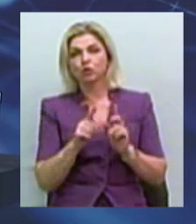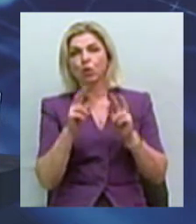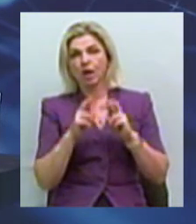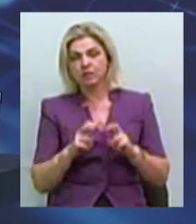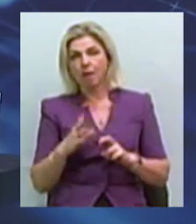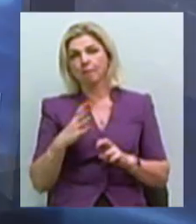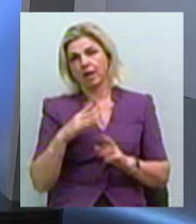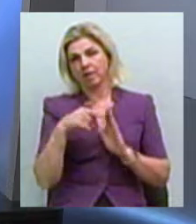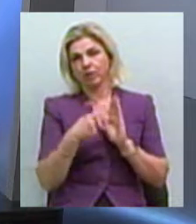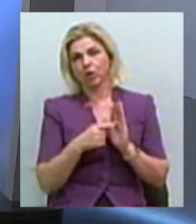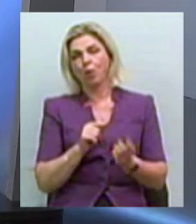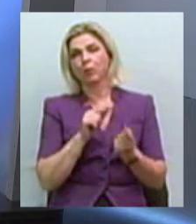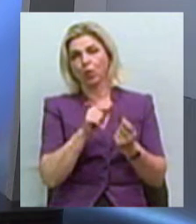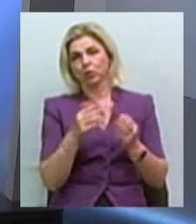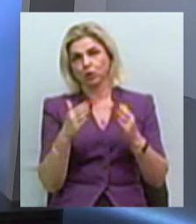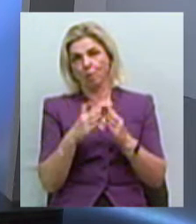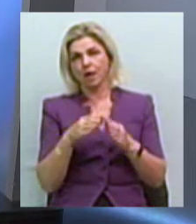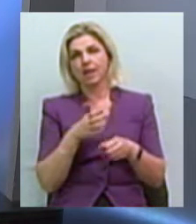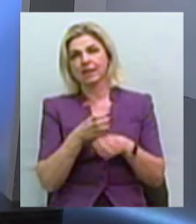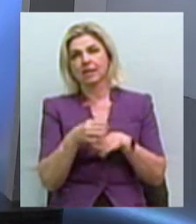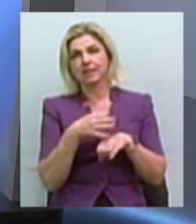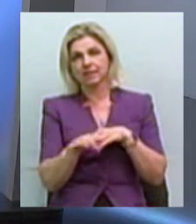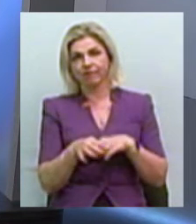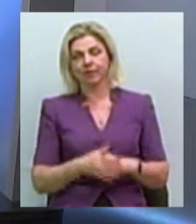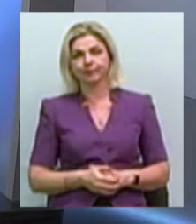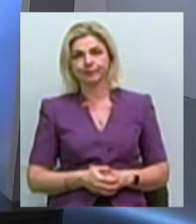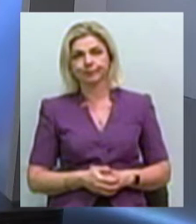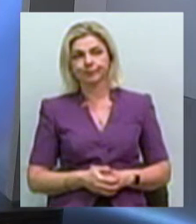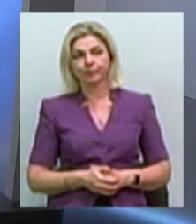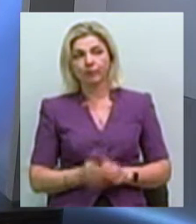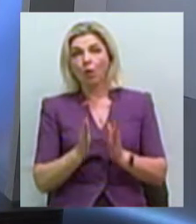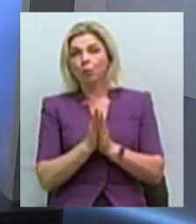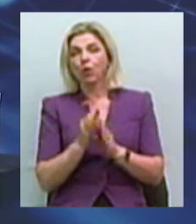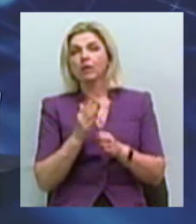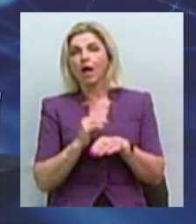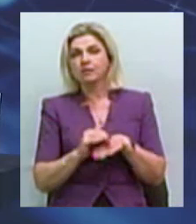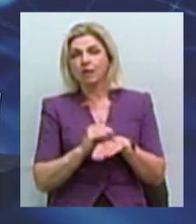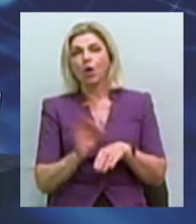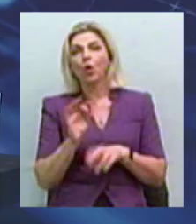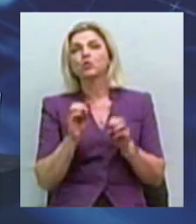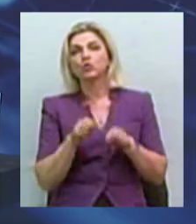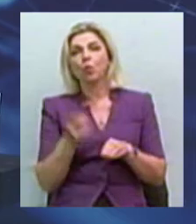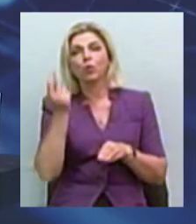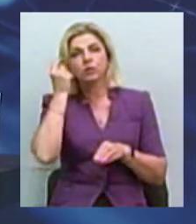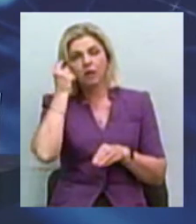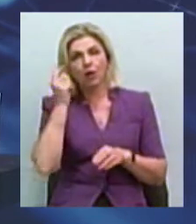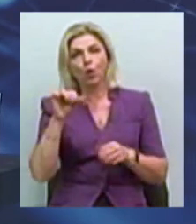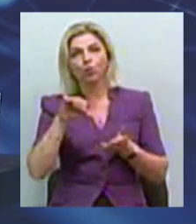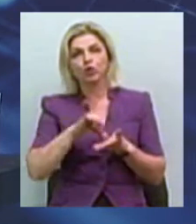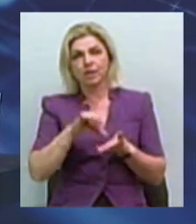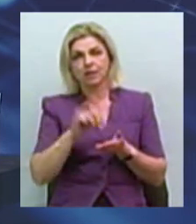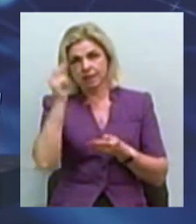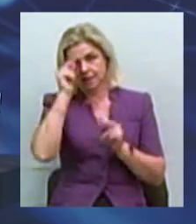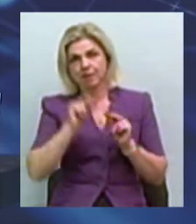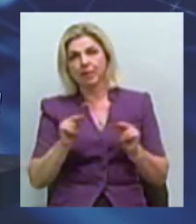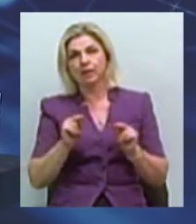були і питання протидії домашнього насильства. Оксана, будь ласка, про що дізналися учасники семінару в цієї